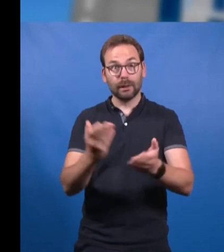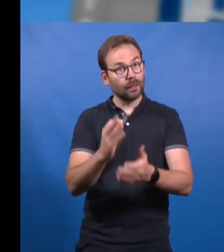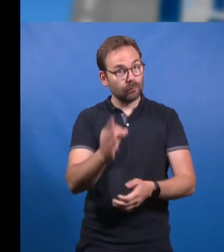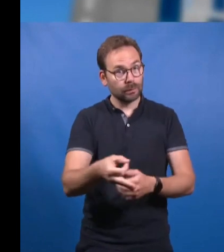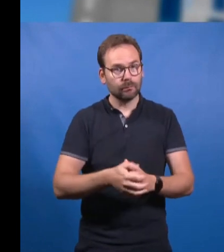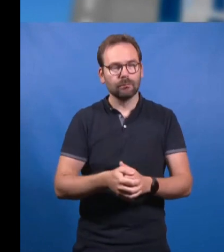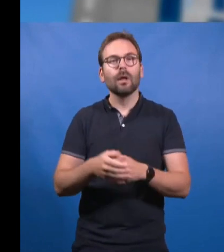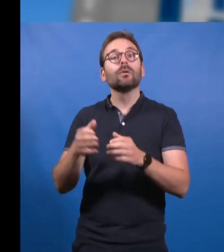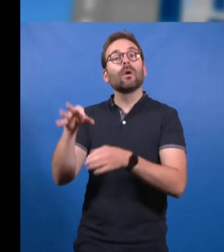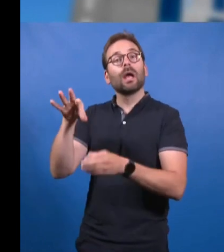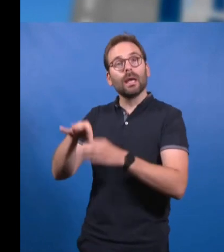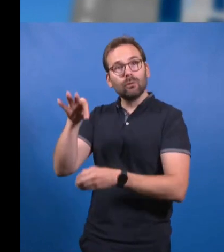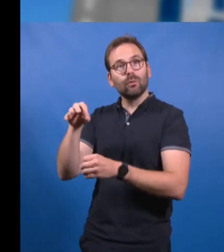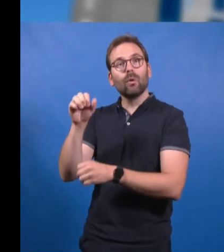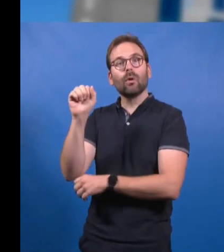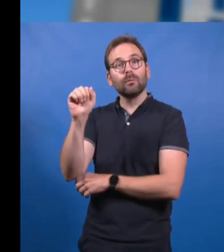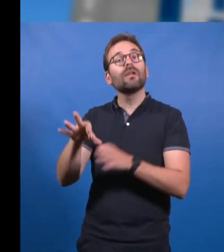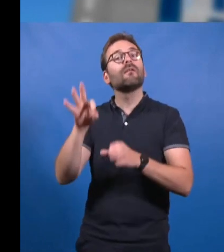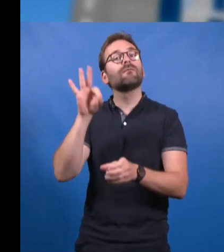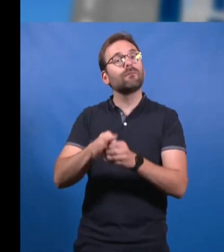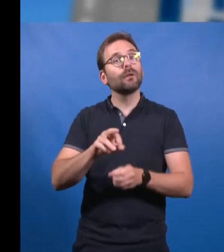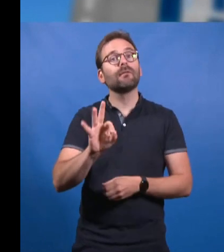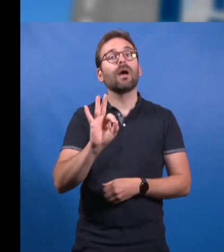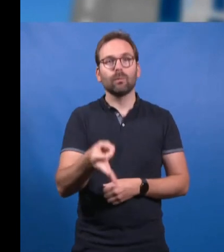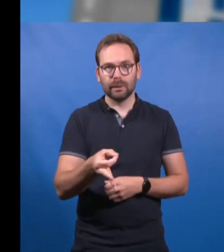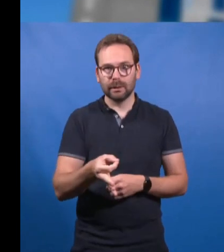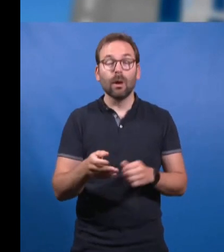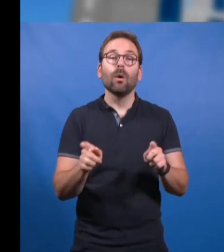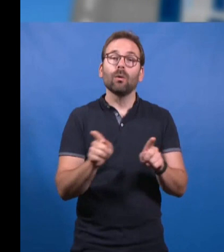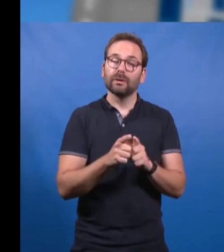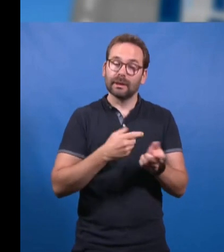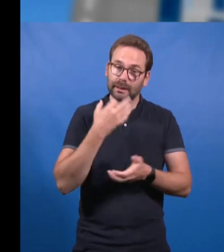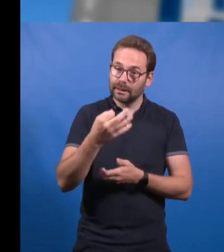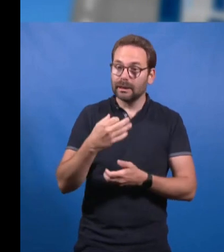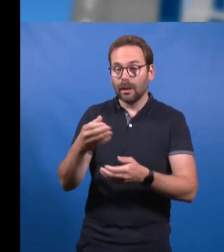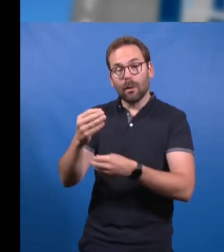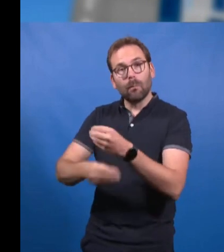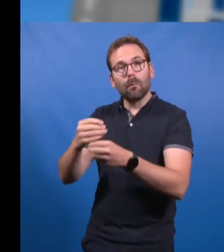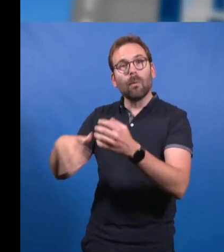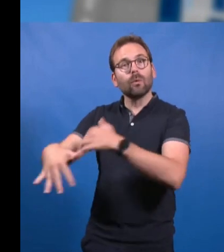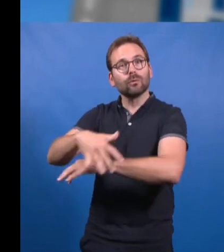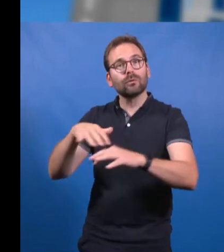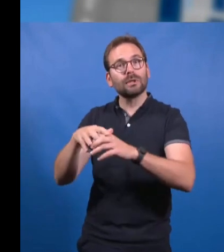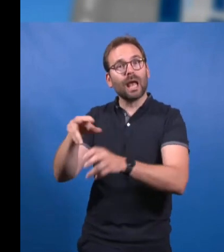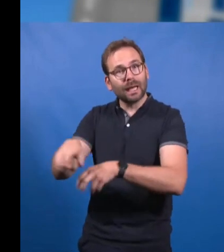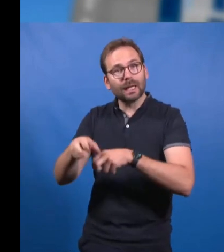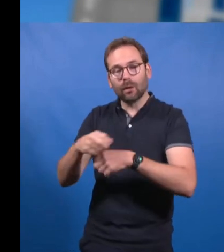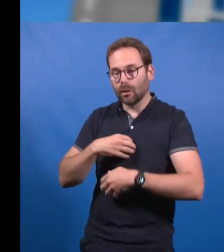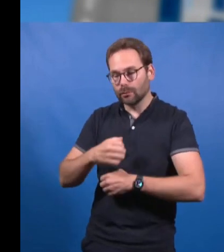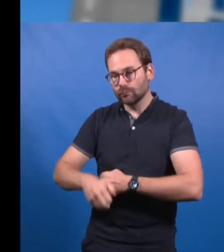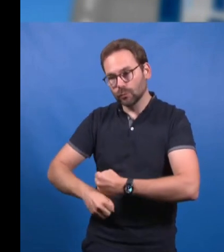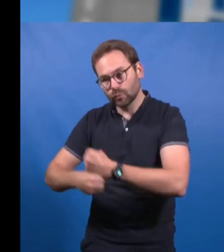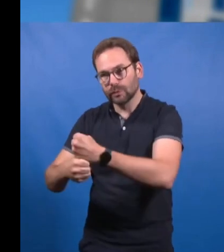finir, les élus communistes voteront cette délibération et en profitent pour apporter leur soutien au monde agricole qui, à travers la fin de la